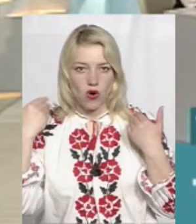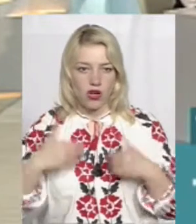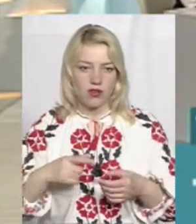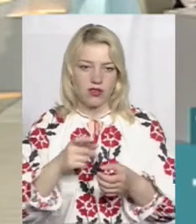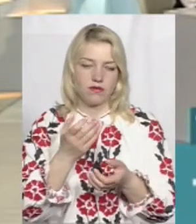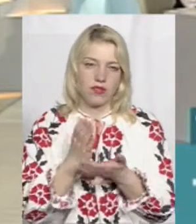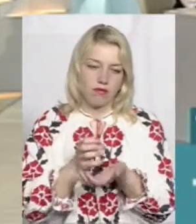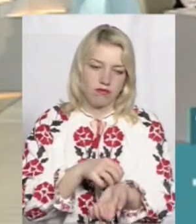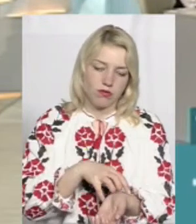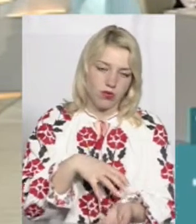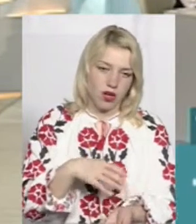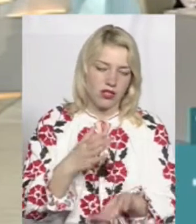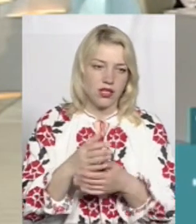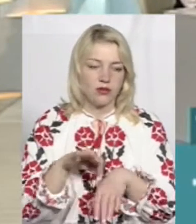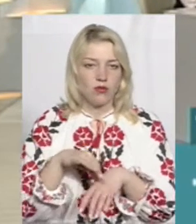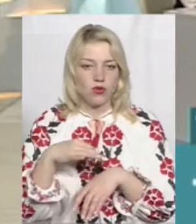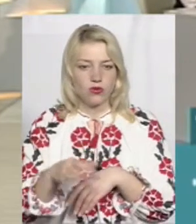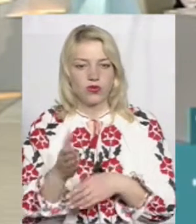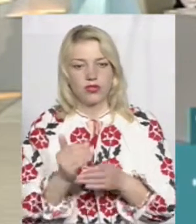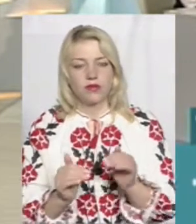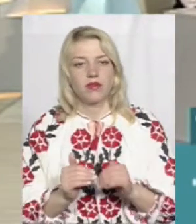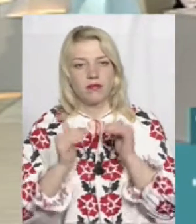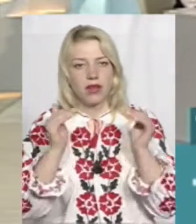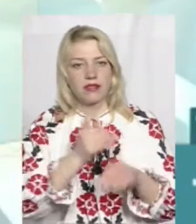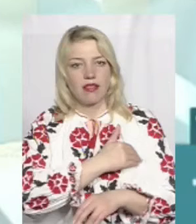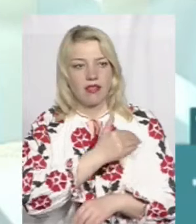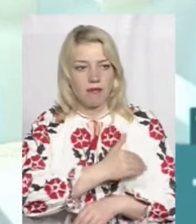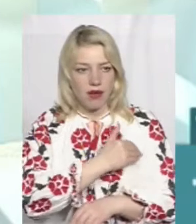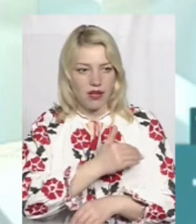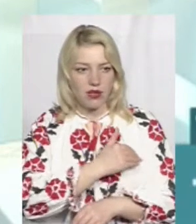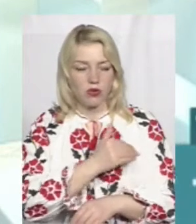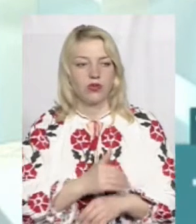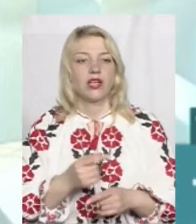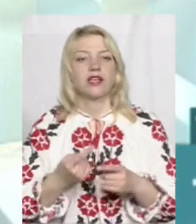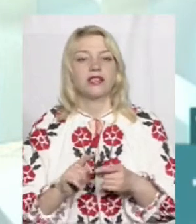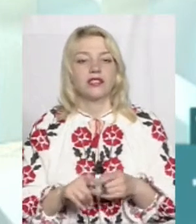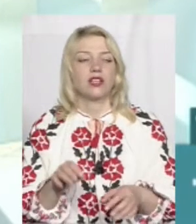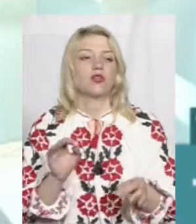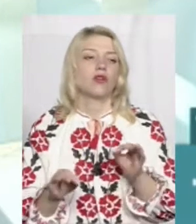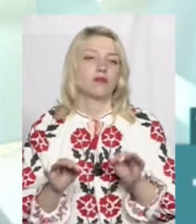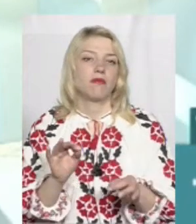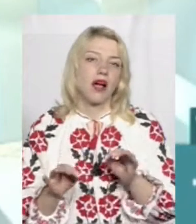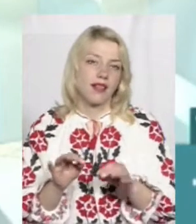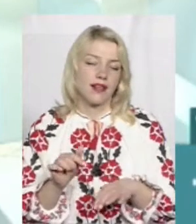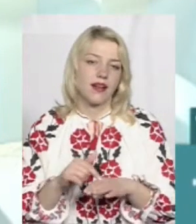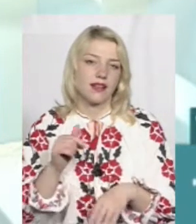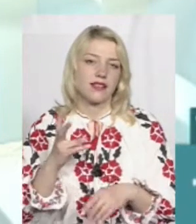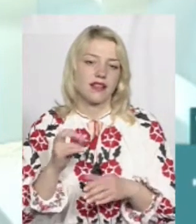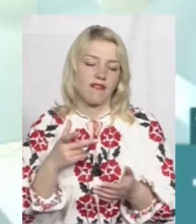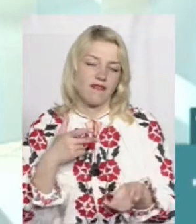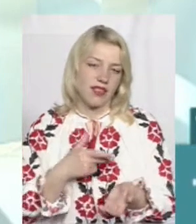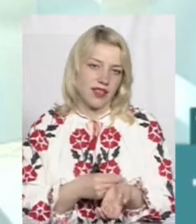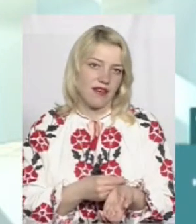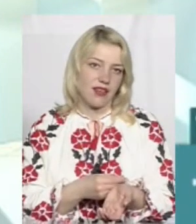припухає, появляється якась болючість, піднімається температура до субфібрільних цифр, і це нормально. Це нормальна реакція на введення